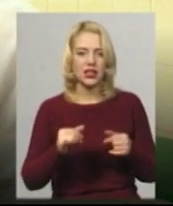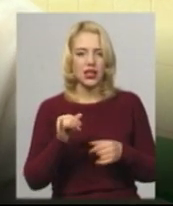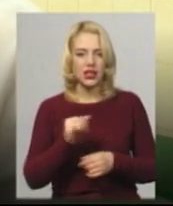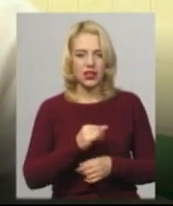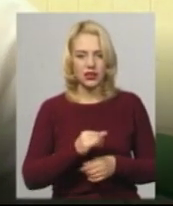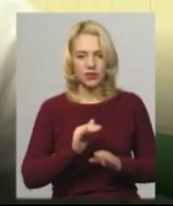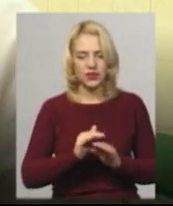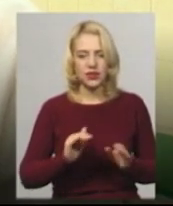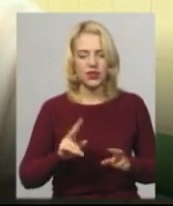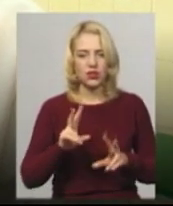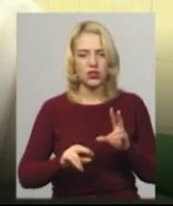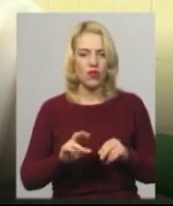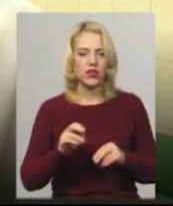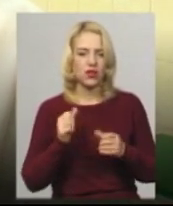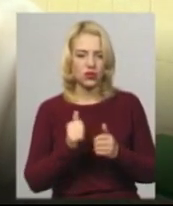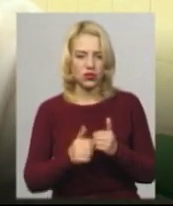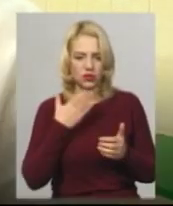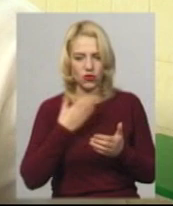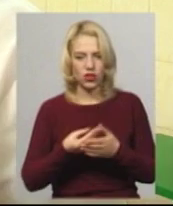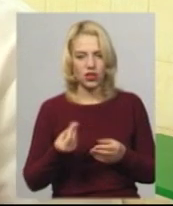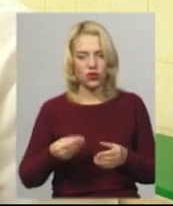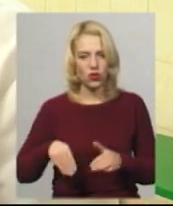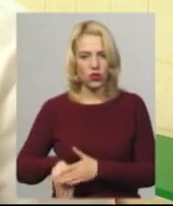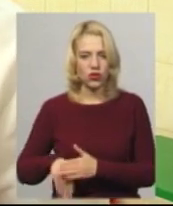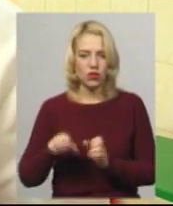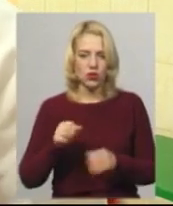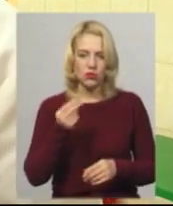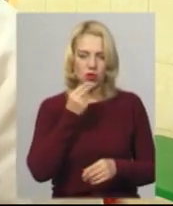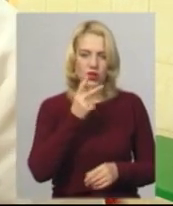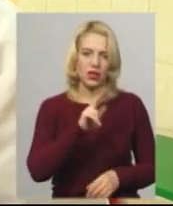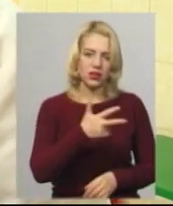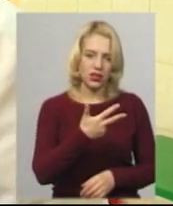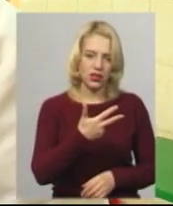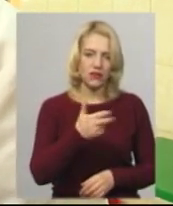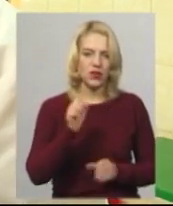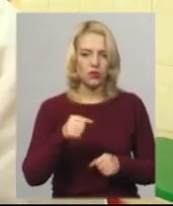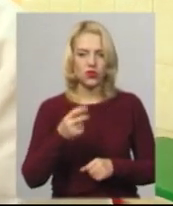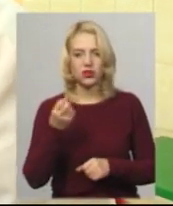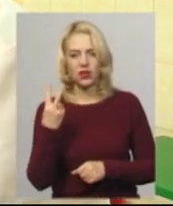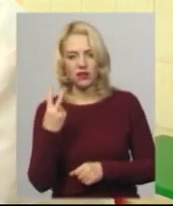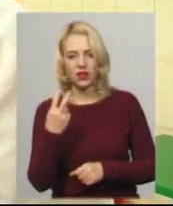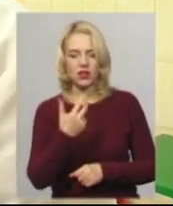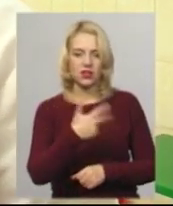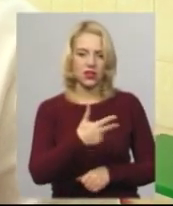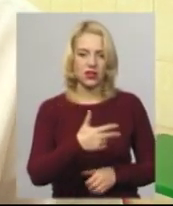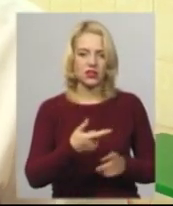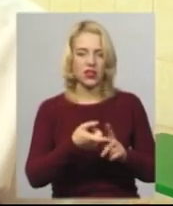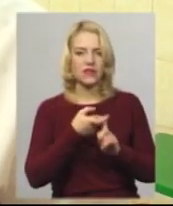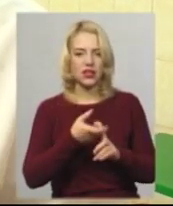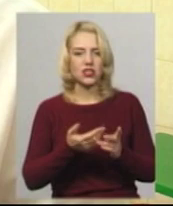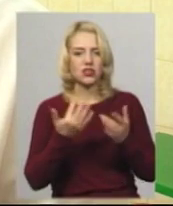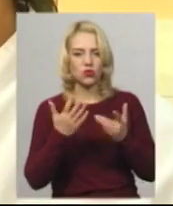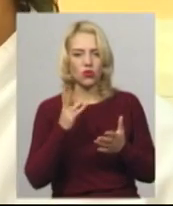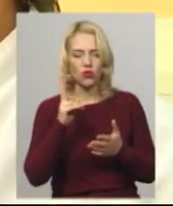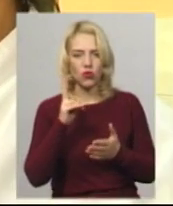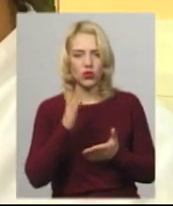діти розраховують на кожен на свої кишенькові гроші. Можуть похарчуватися і на 3 гривні, можуть і на 12, і на 30, в залежності вколо скільки